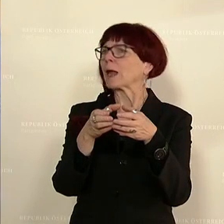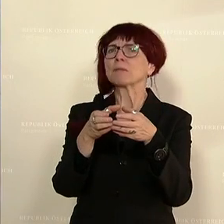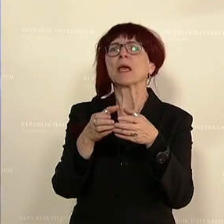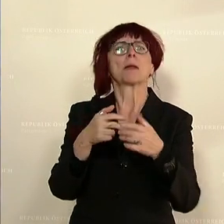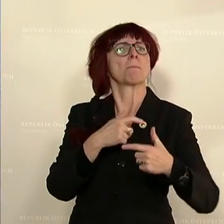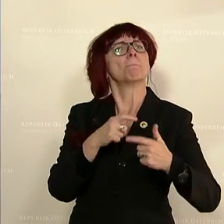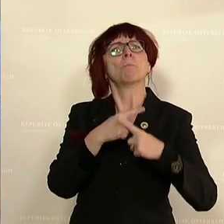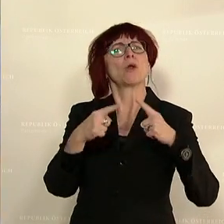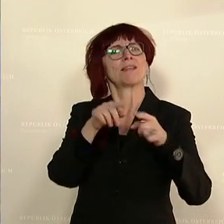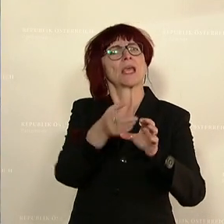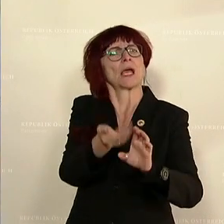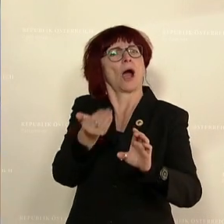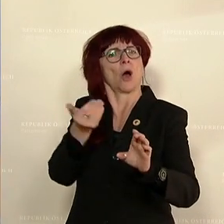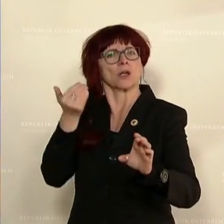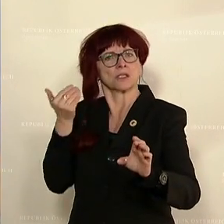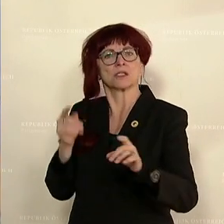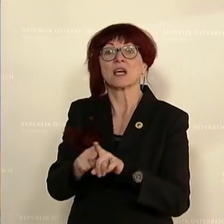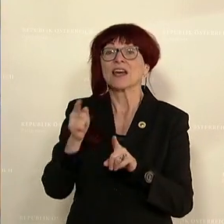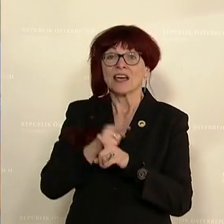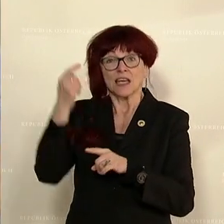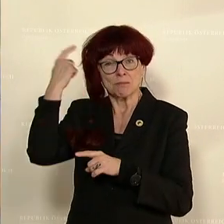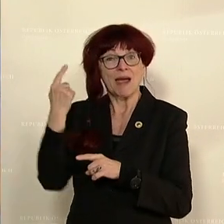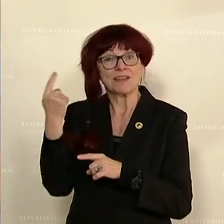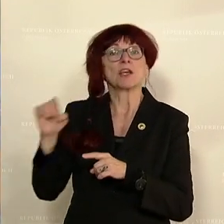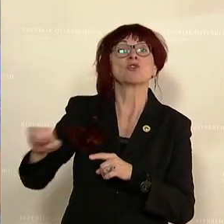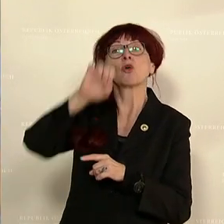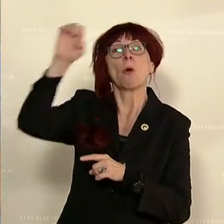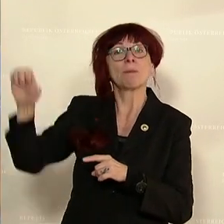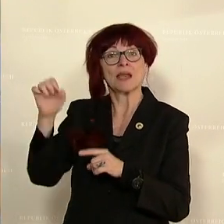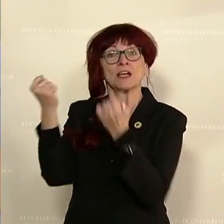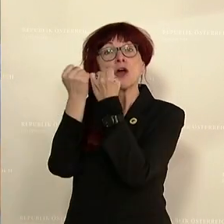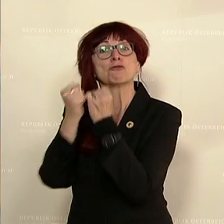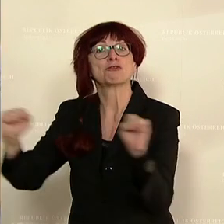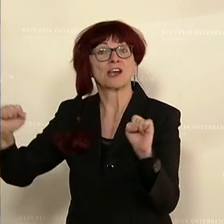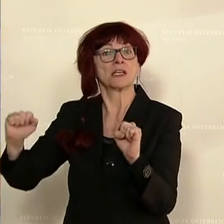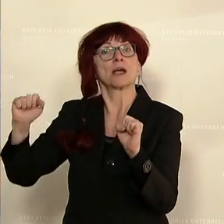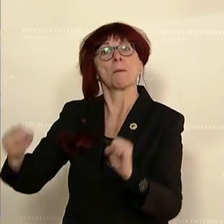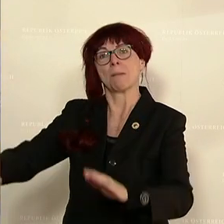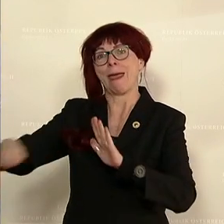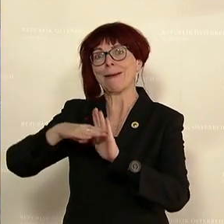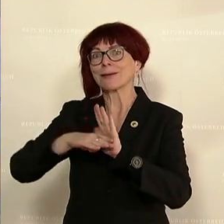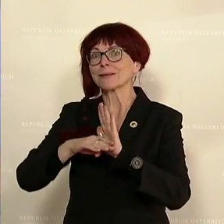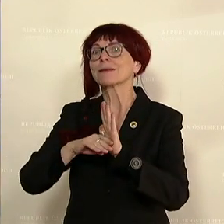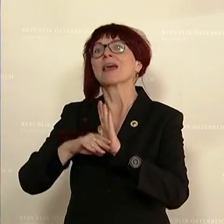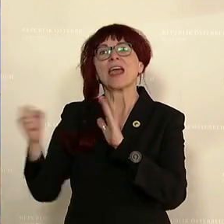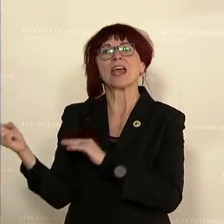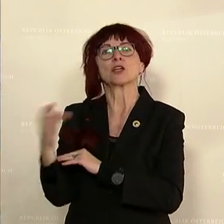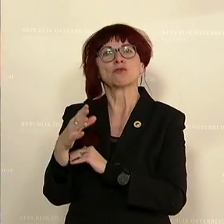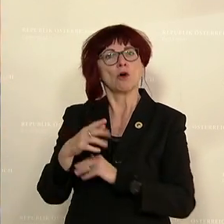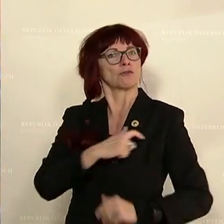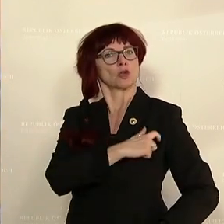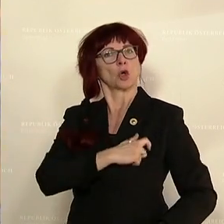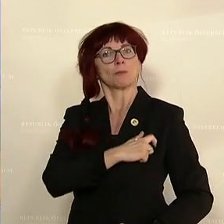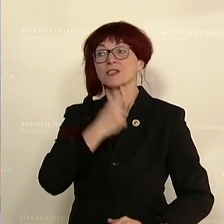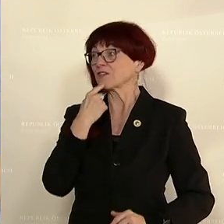Plan. Ich verweise da an den European Media Freedom Act, einen Entwurf der Kommission, wo genau das auch gefordert wird, nämlich professionell